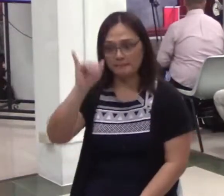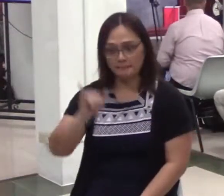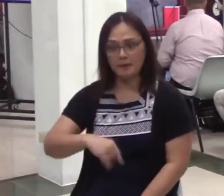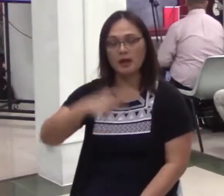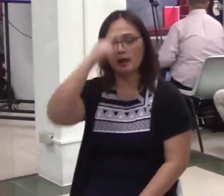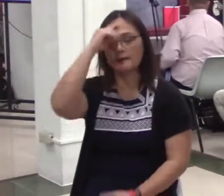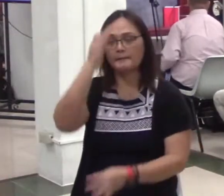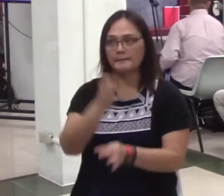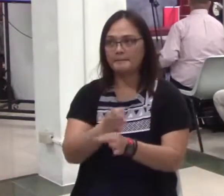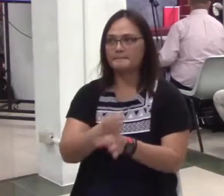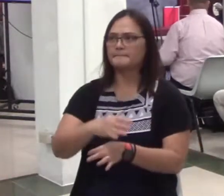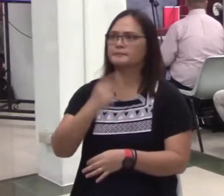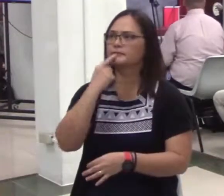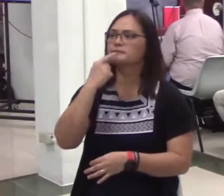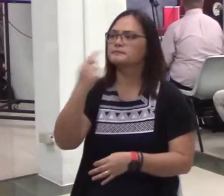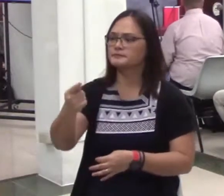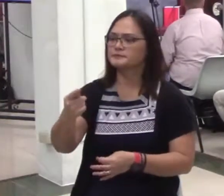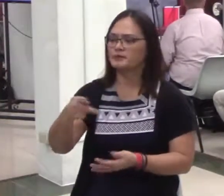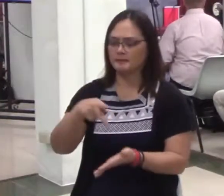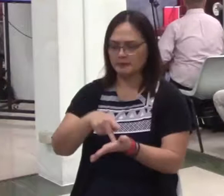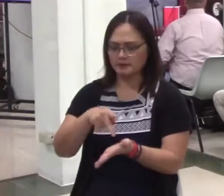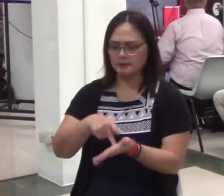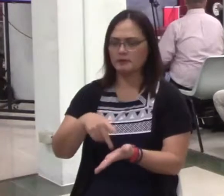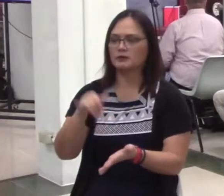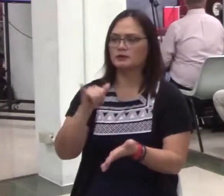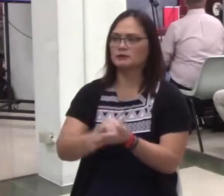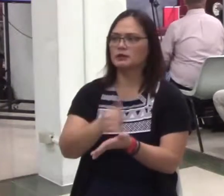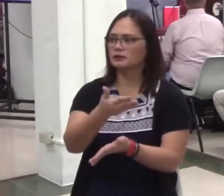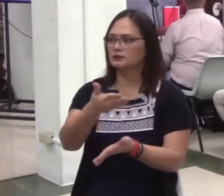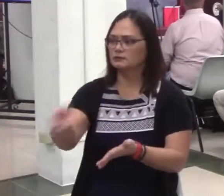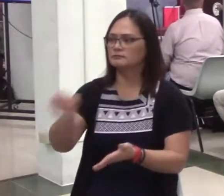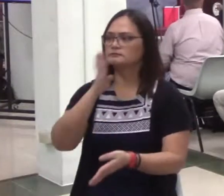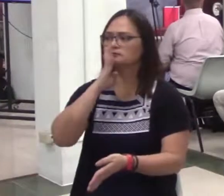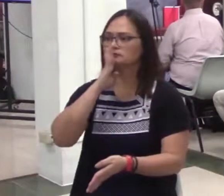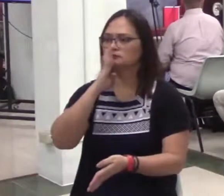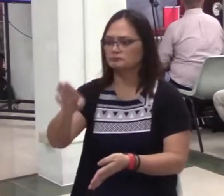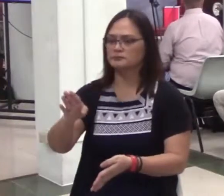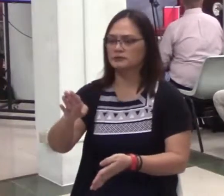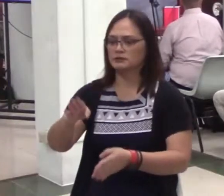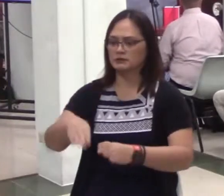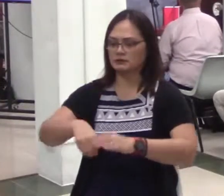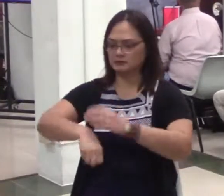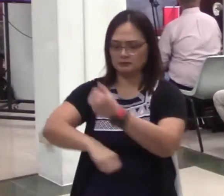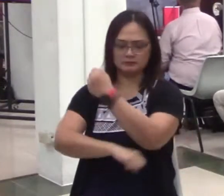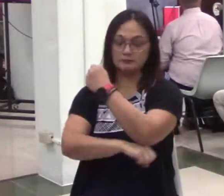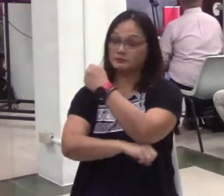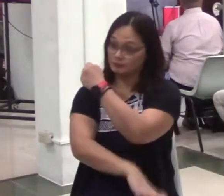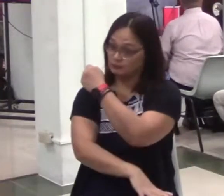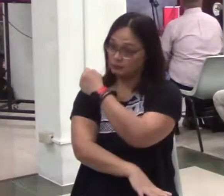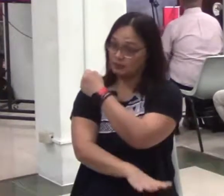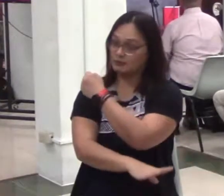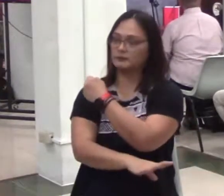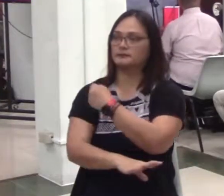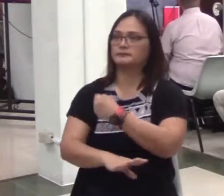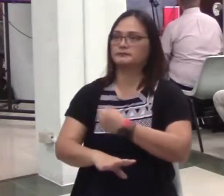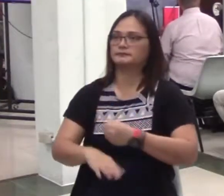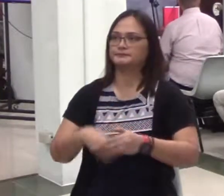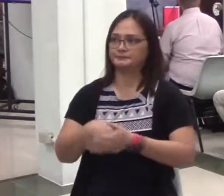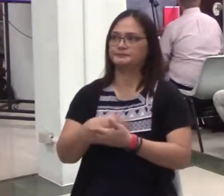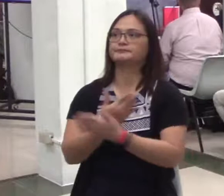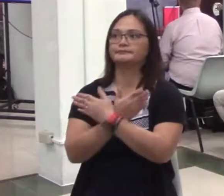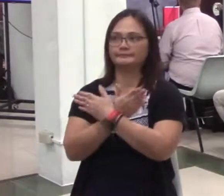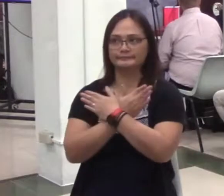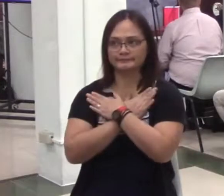At sabi ni Paul that ye being rooted and grounded in love. You know, the Lord